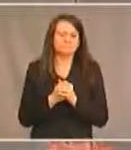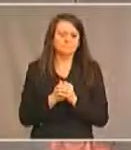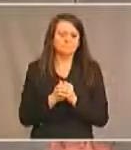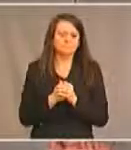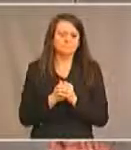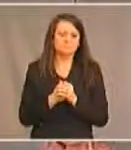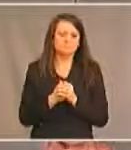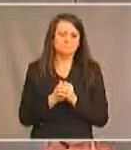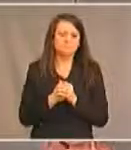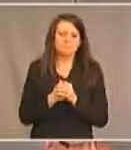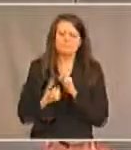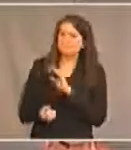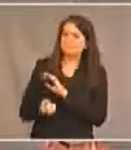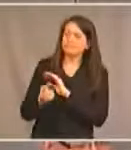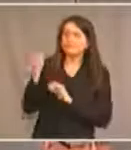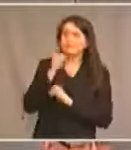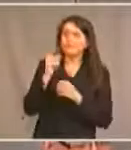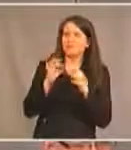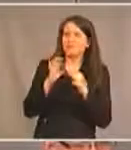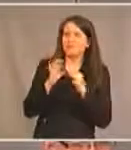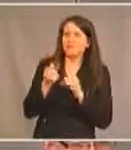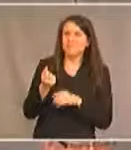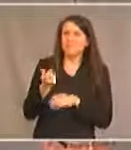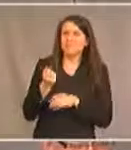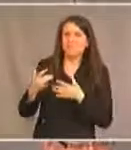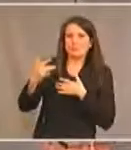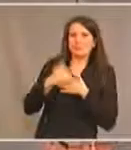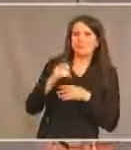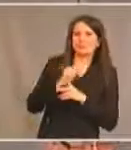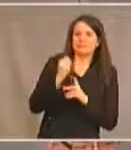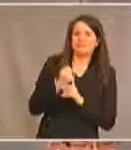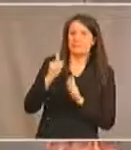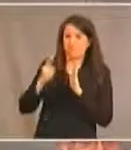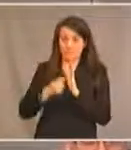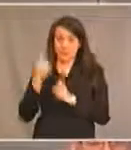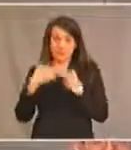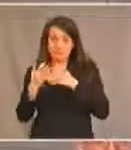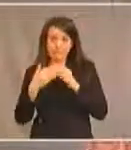qui m'a touchée et qui a touché la ministre Qualtrough. Notre premier arrêt